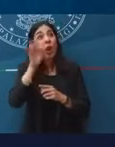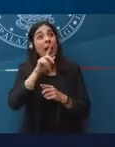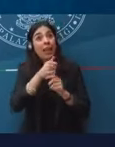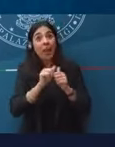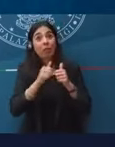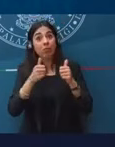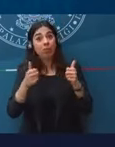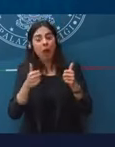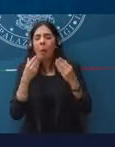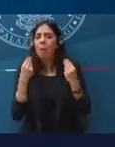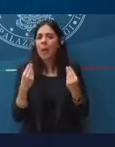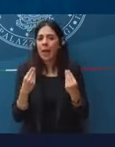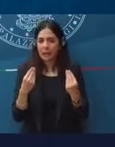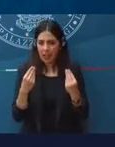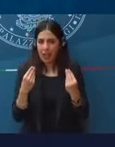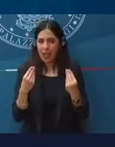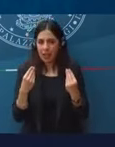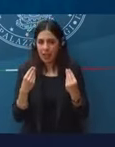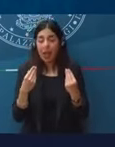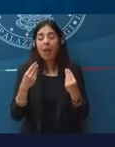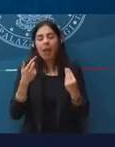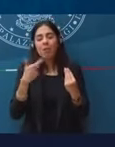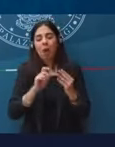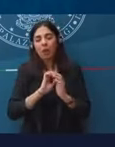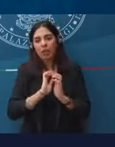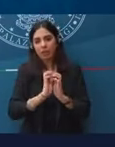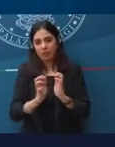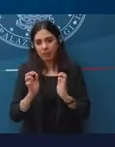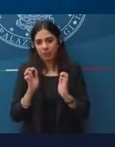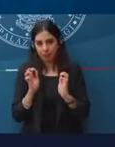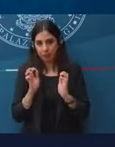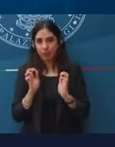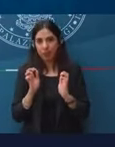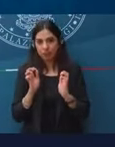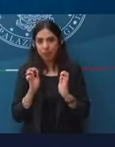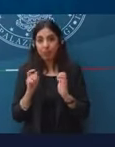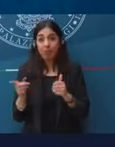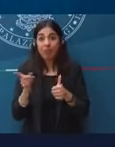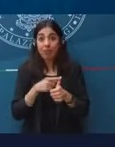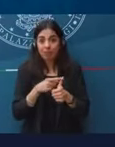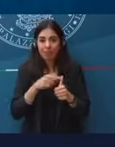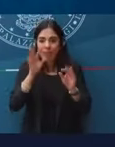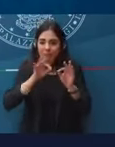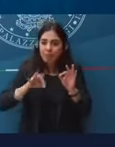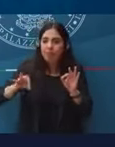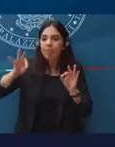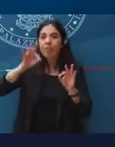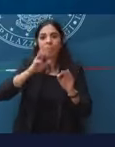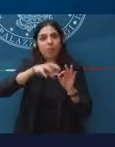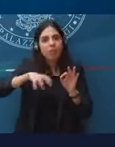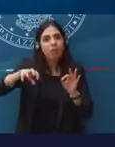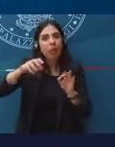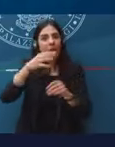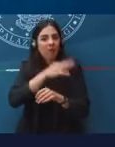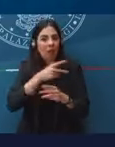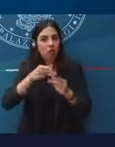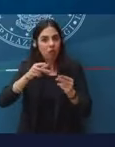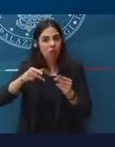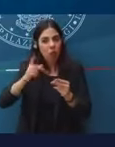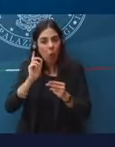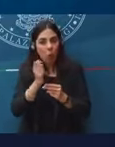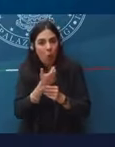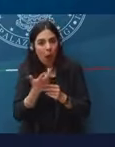Perché è distante dal Regno Unito? Per una serie di ragioni. Che vanno dal numero di siti vaccinali, al numero di persone che